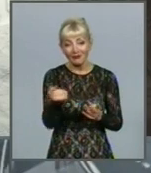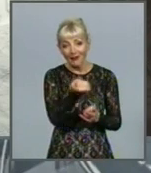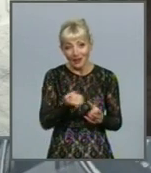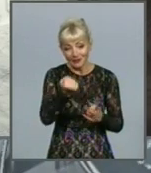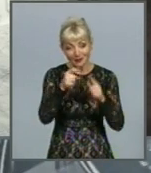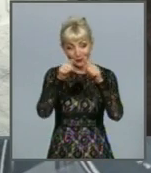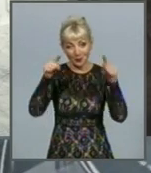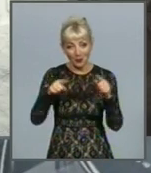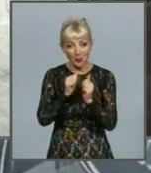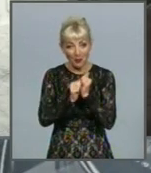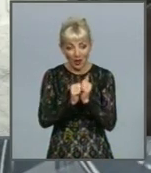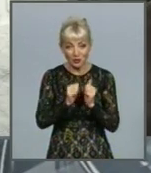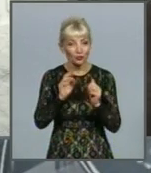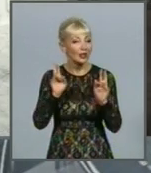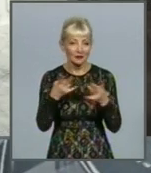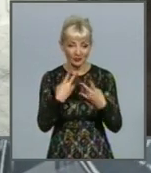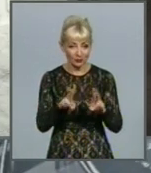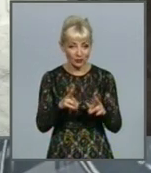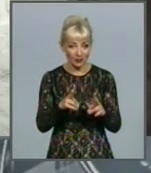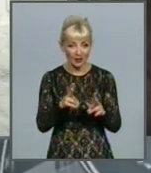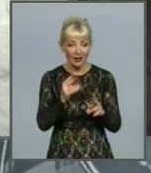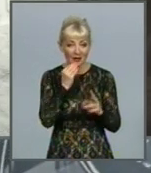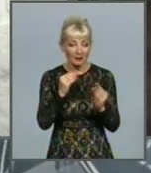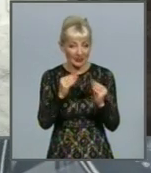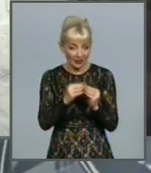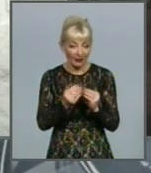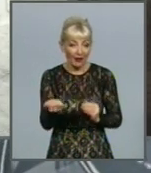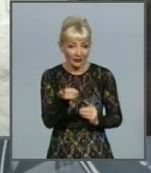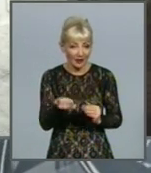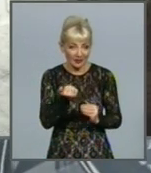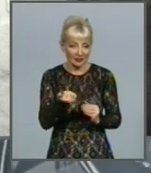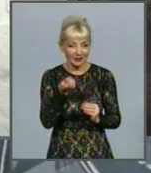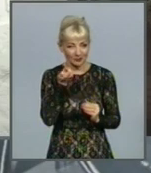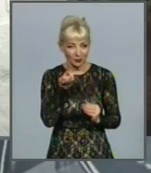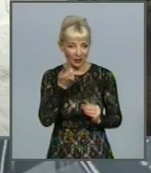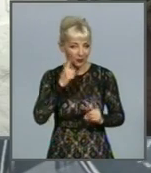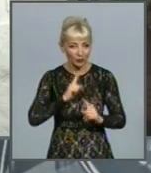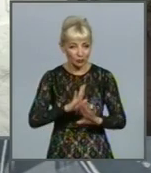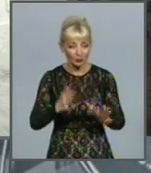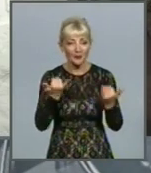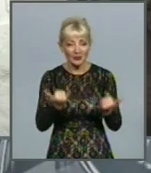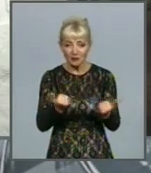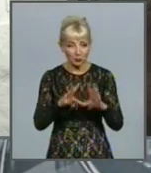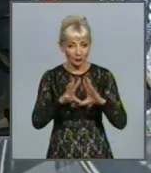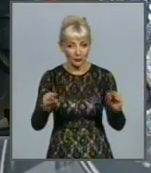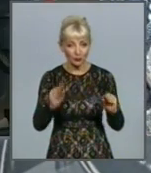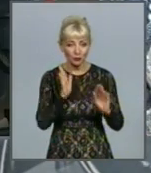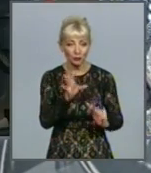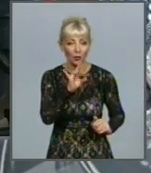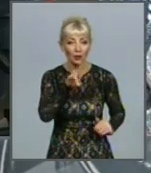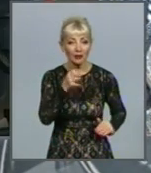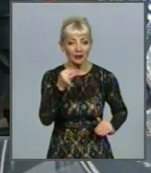для зроблок, для інших операцій, вона постійно, звісно, доставляла определенний дискомфорт. Сьогодні це все буде онлайн.